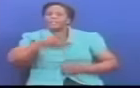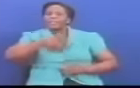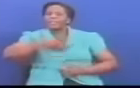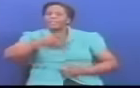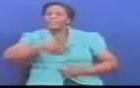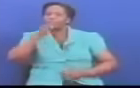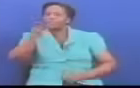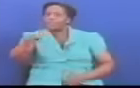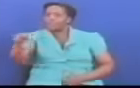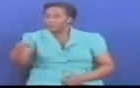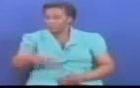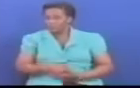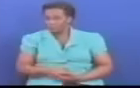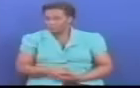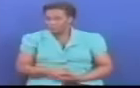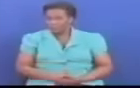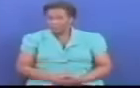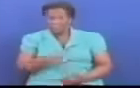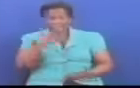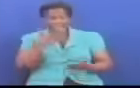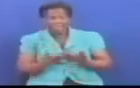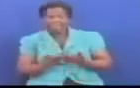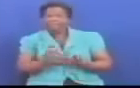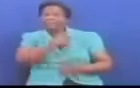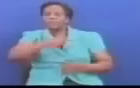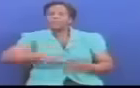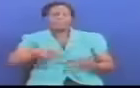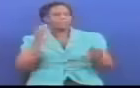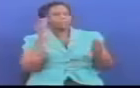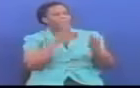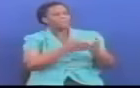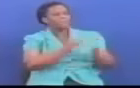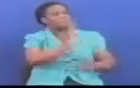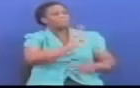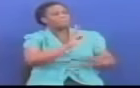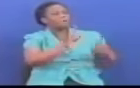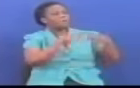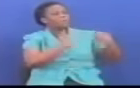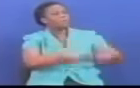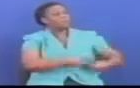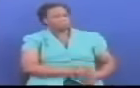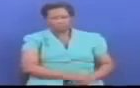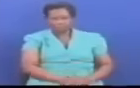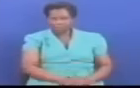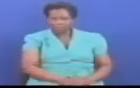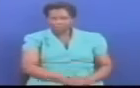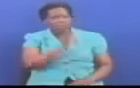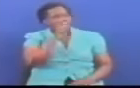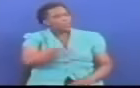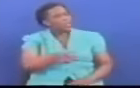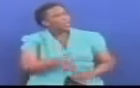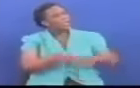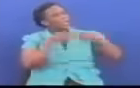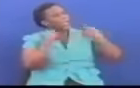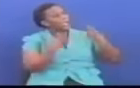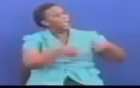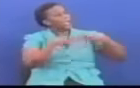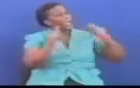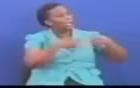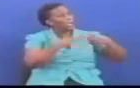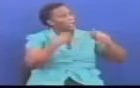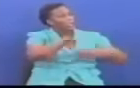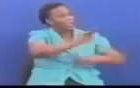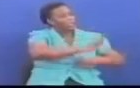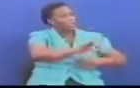kumbu kumbu Mwishimia raisi halipo kuwa bagamoyo Wanainchi walipo lilia eneo eneo la magereza Halilitoa hapo hapo